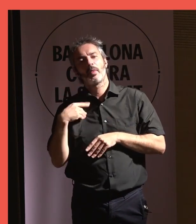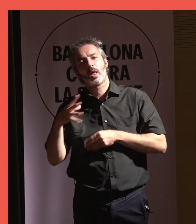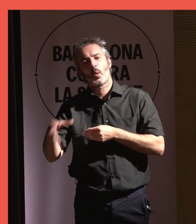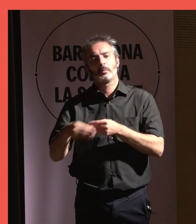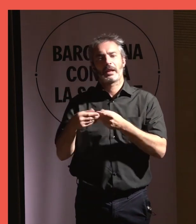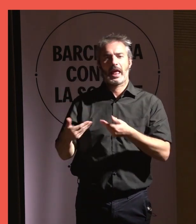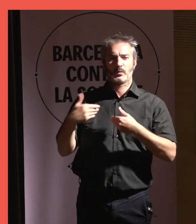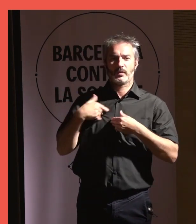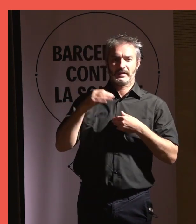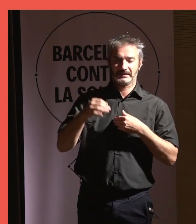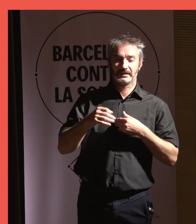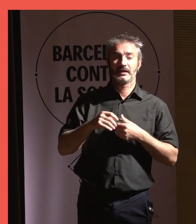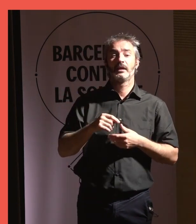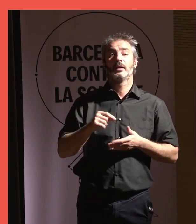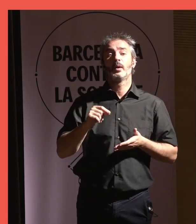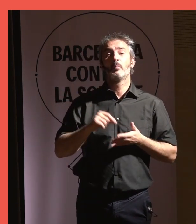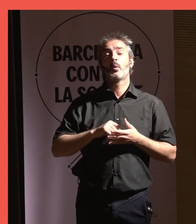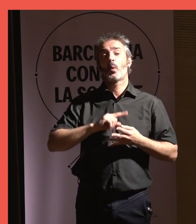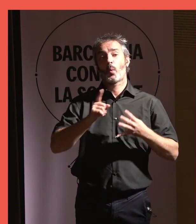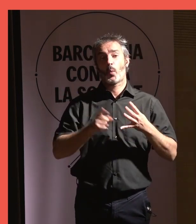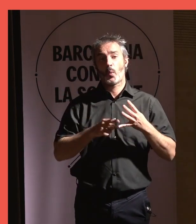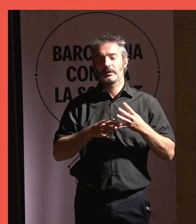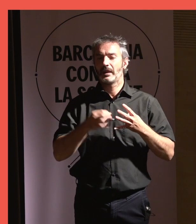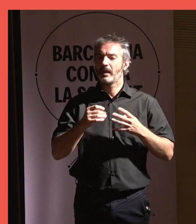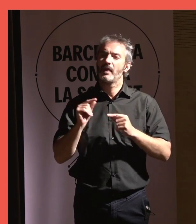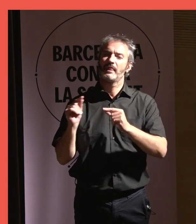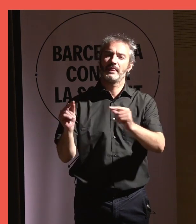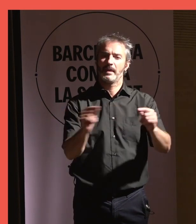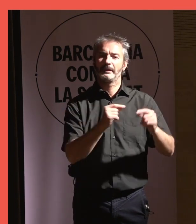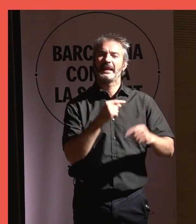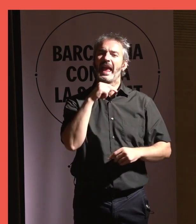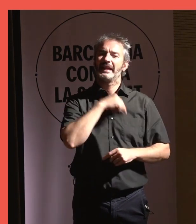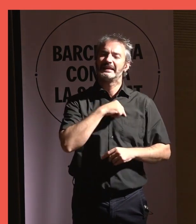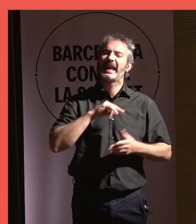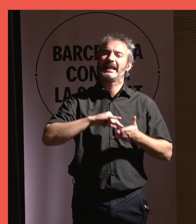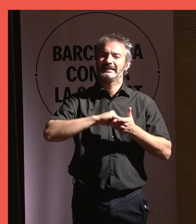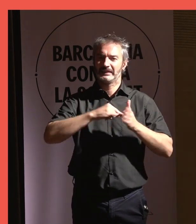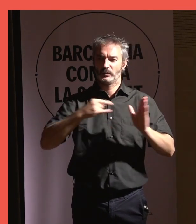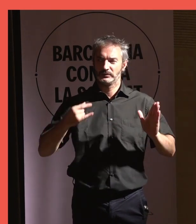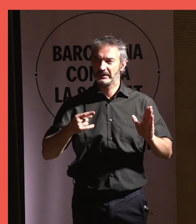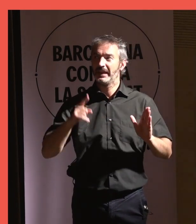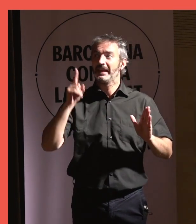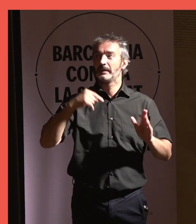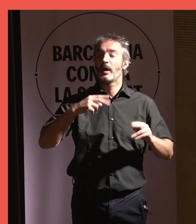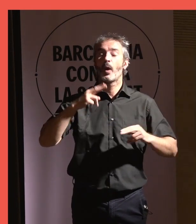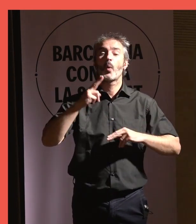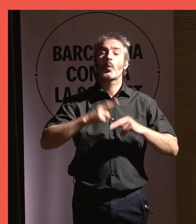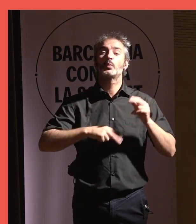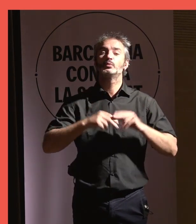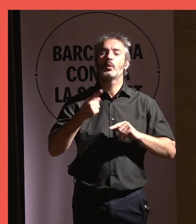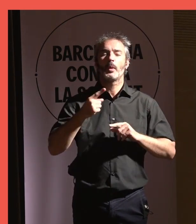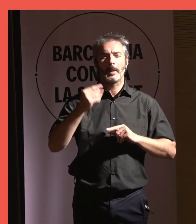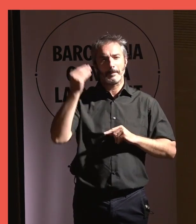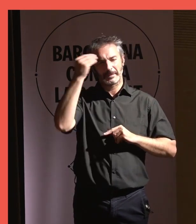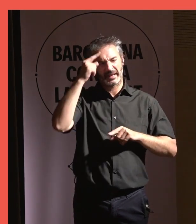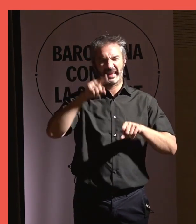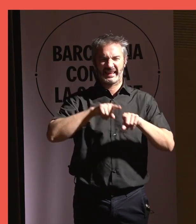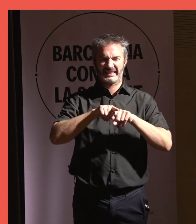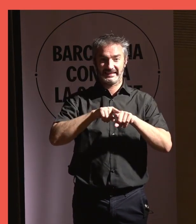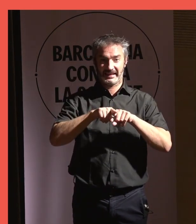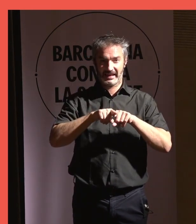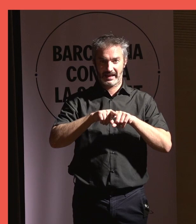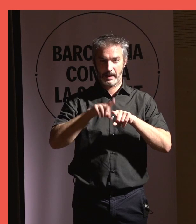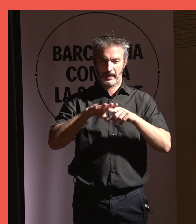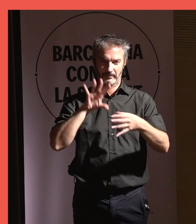complementarà. Punt 4. És necessari debatre sobre l'ètica de la tecnologia i construir un pensament crític en